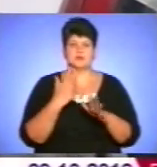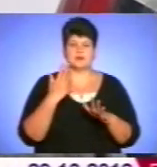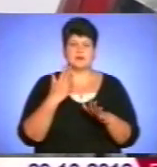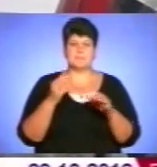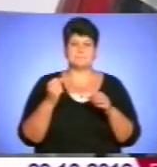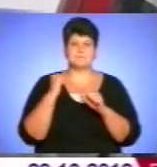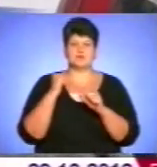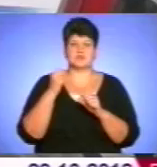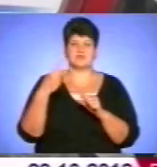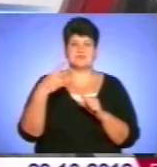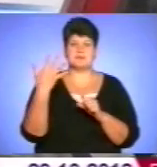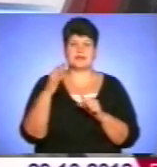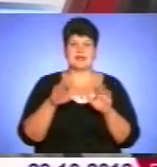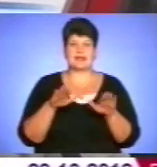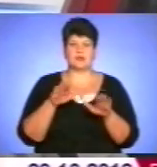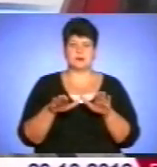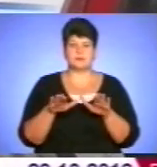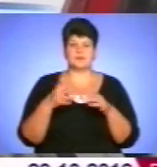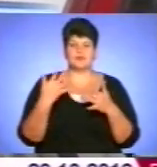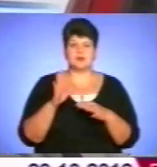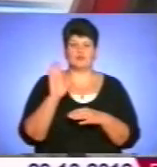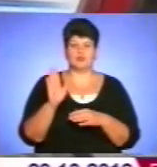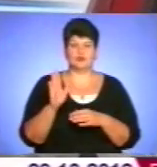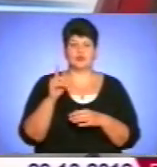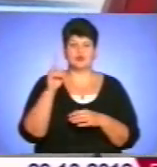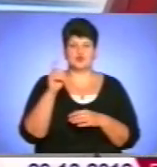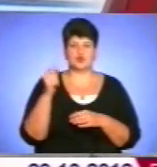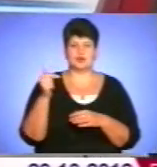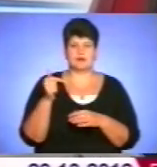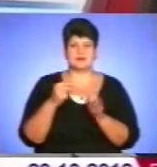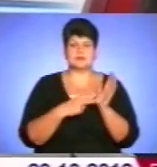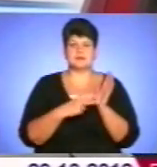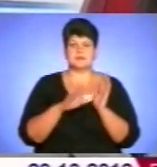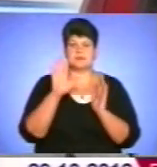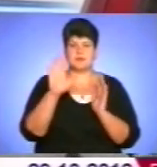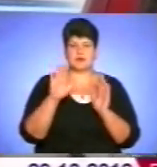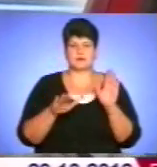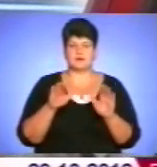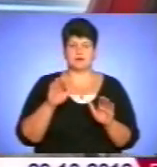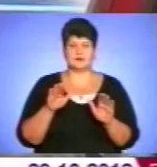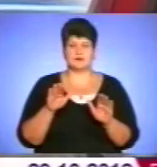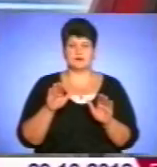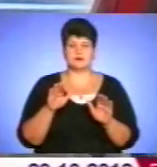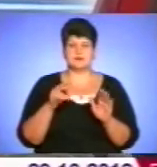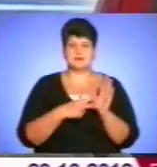кілограм, а на базарі вже буде 100 гривнів. Мішок 75. 70.